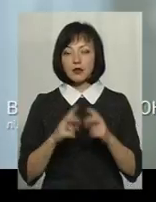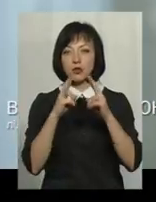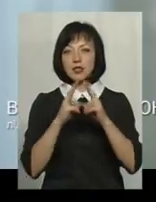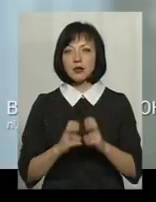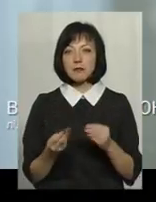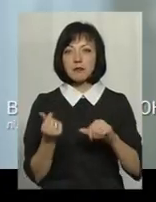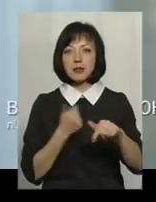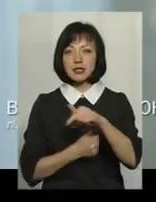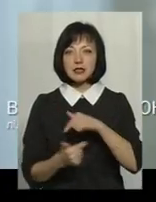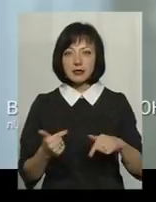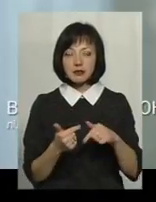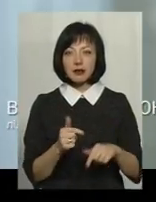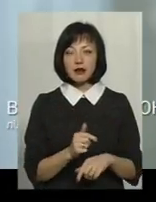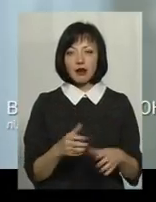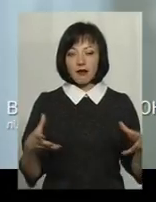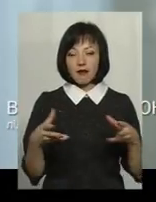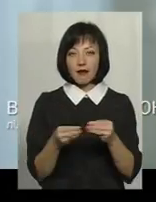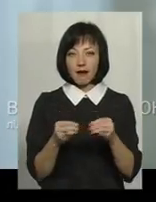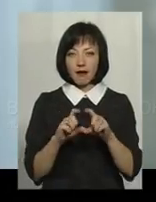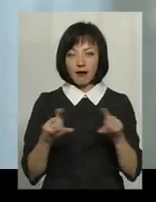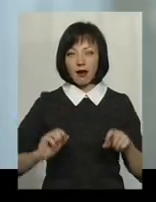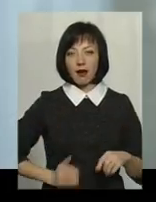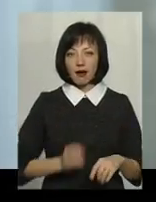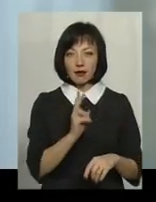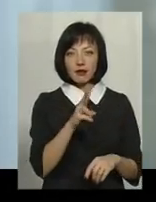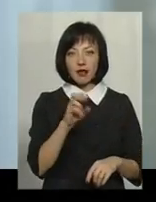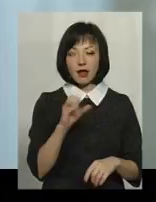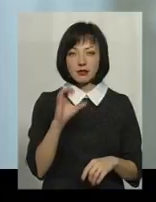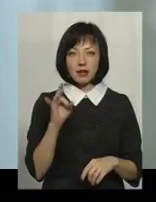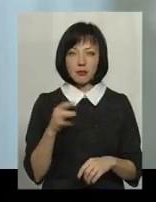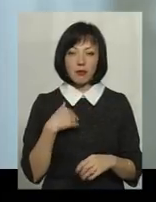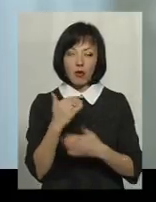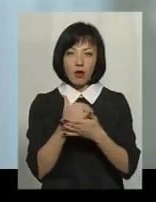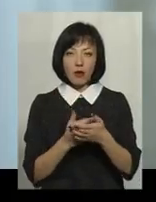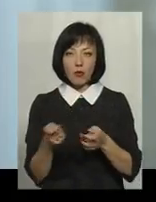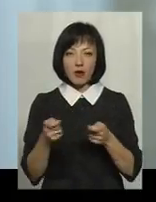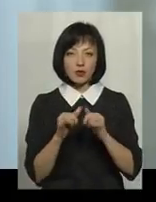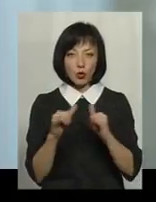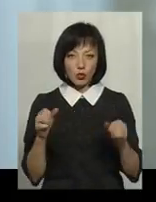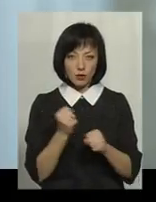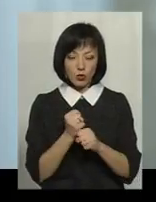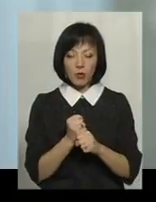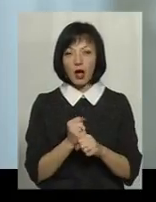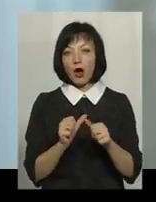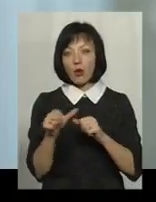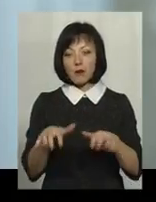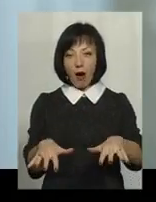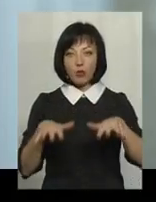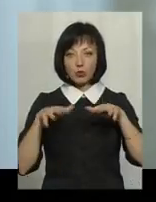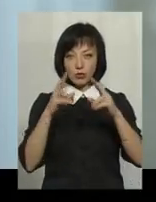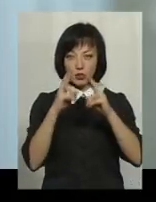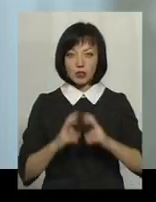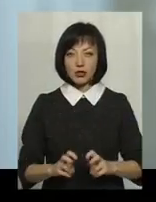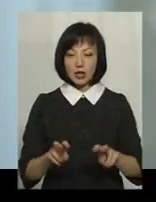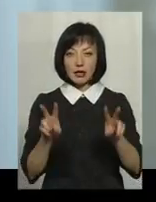-кластерів. Ми це робимо на наших MBA-програмах, ми це робимо на наших програмах управлінського розвитку. Окрім аудиторії, ми дослідчуємо